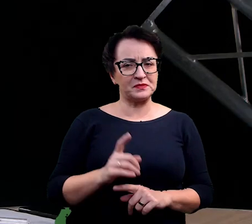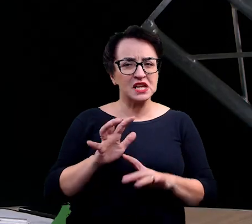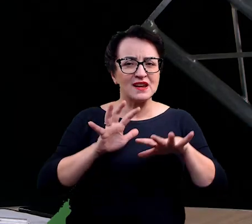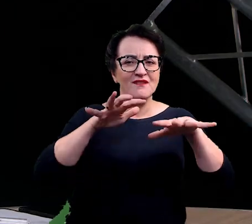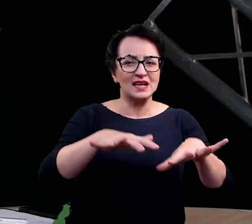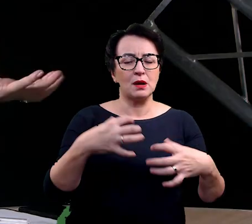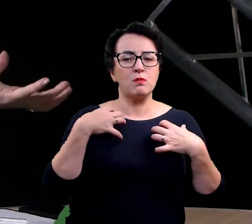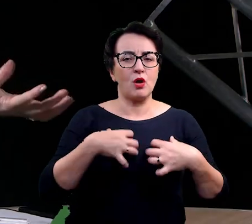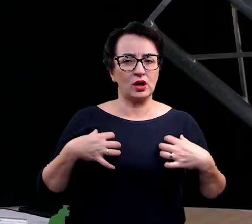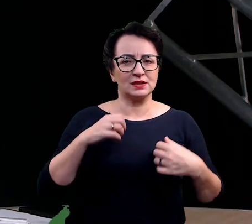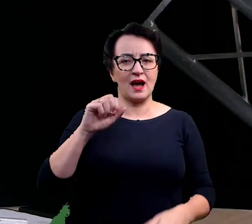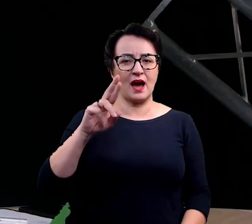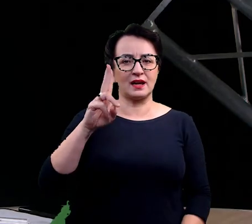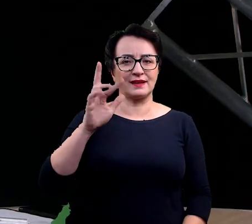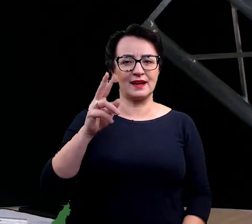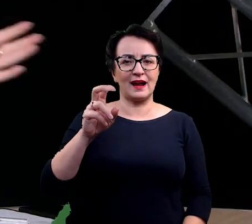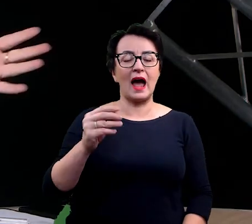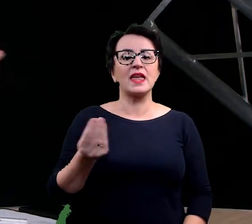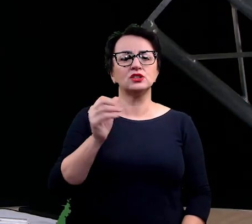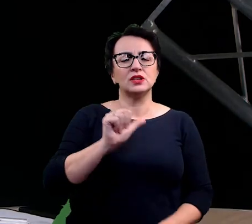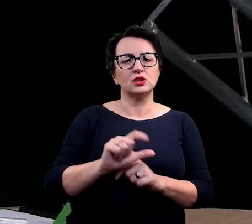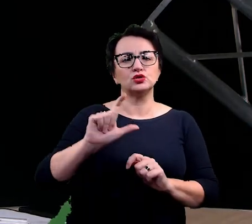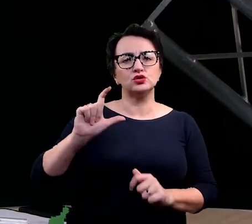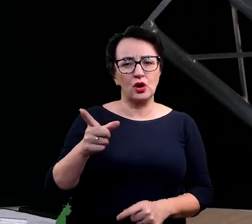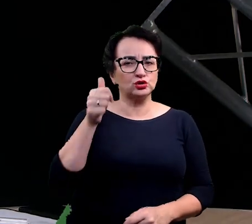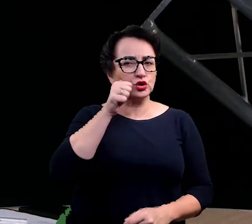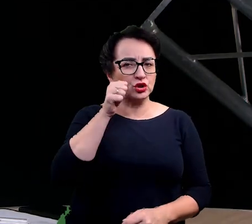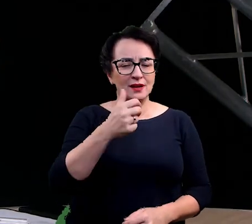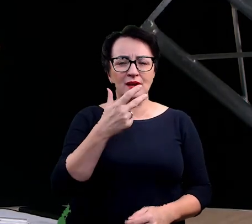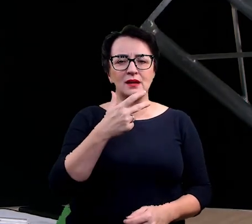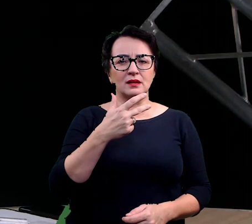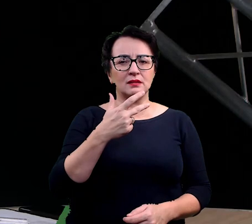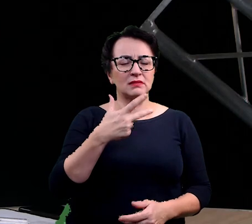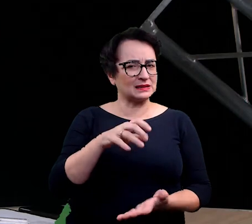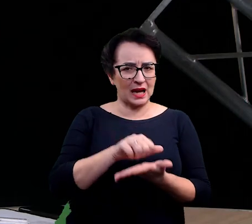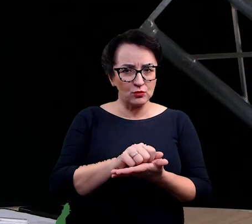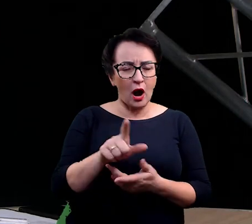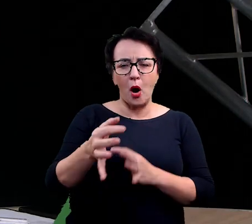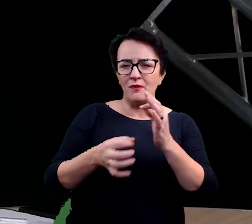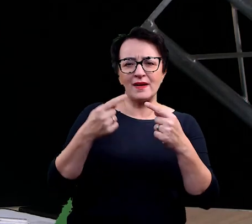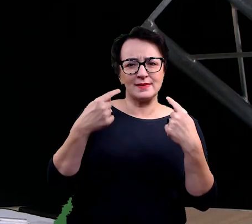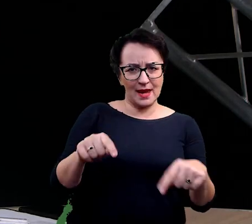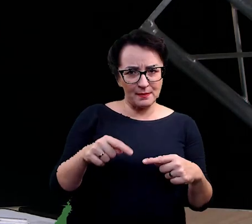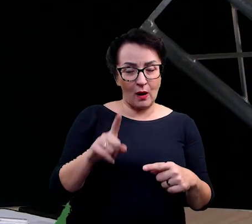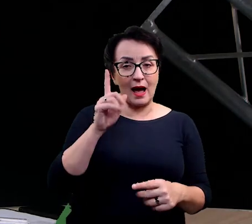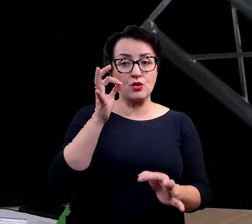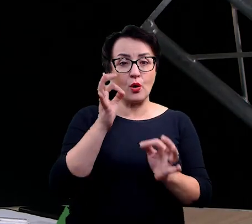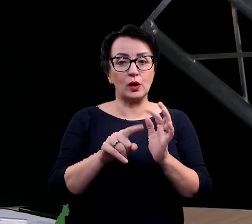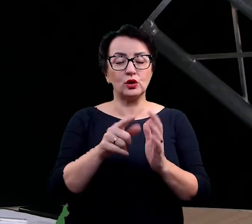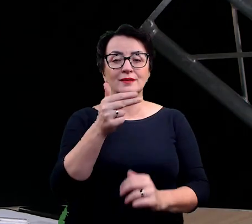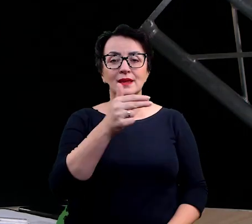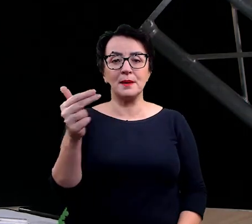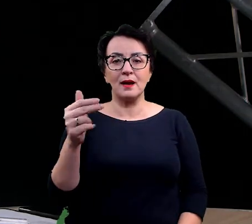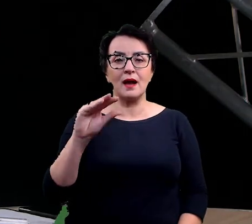Artyce, ale jest też coś, czym się na co dzień zajmujesz, a o czym tutaj do końca nie wspomniałeś, się do końca, a dokładnie mówię o zagadnieniach